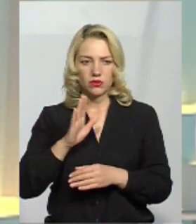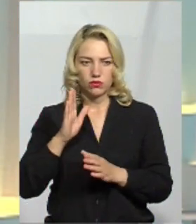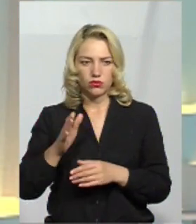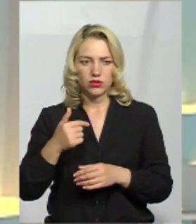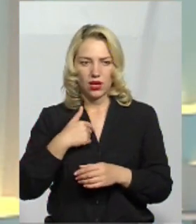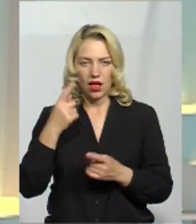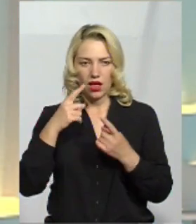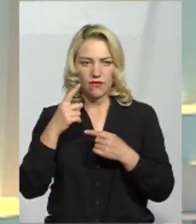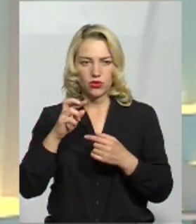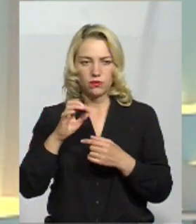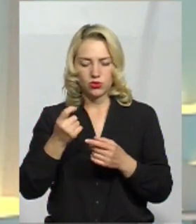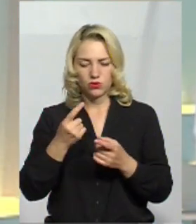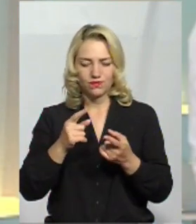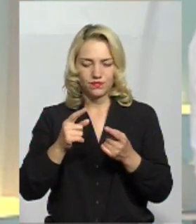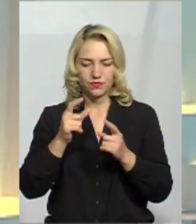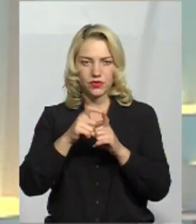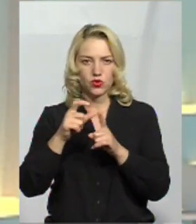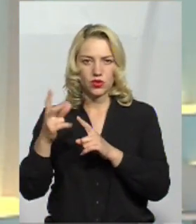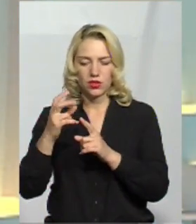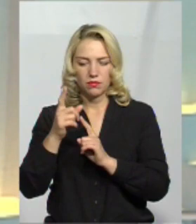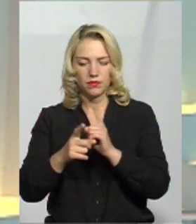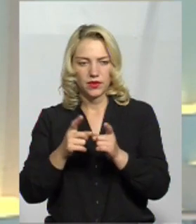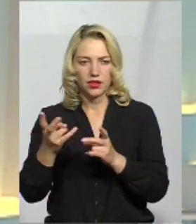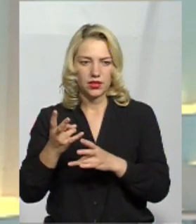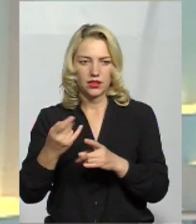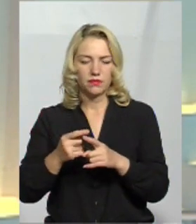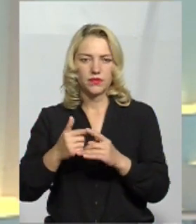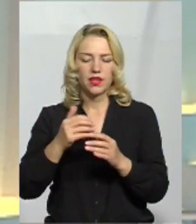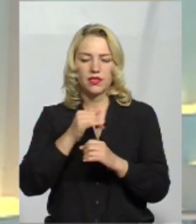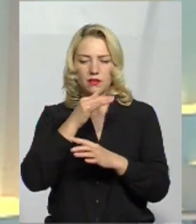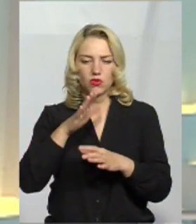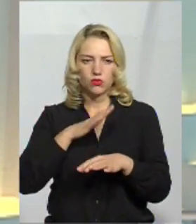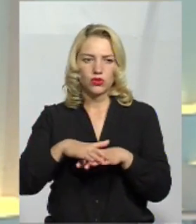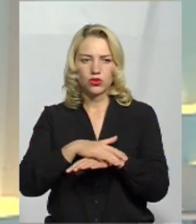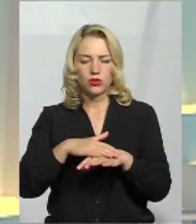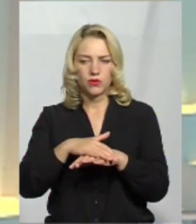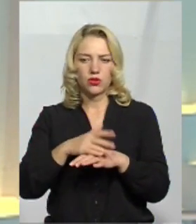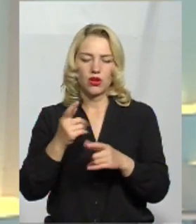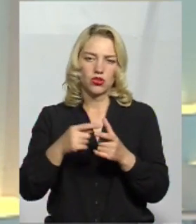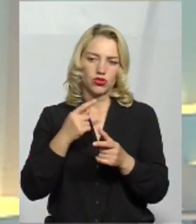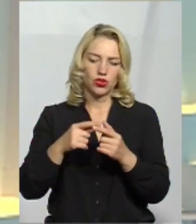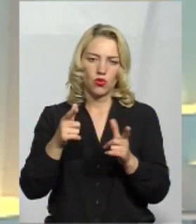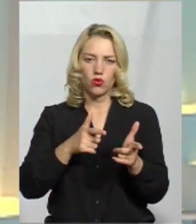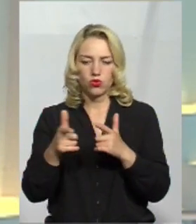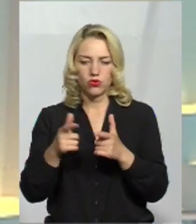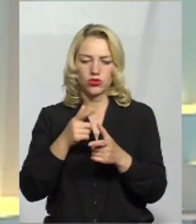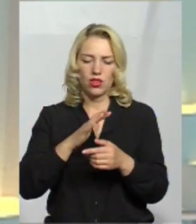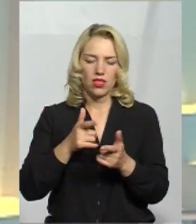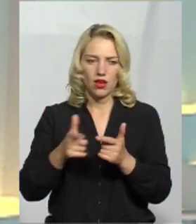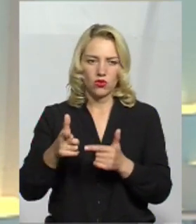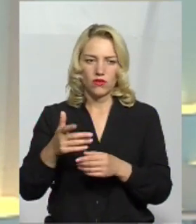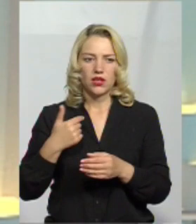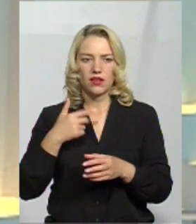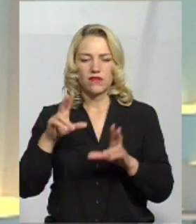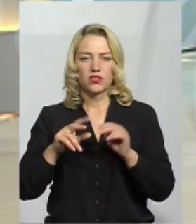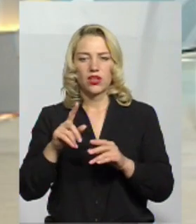я автору трошки би перефразував питання. Не може бути суспільство дозріло чи не дозріло, я вважаю. Чи досконалий,